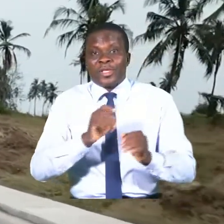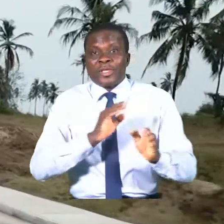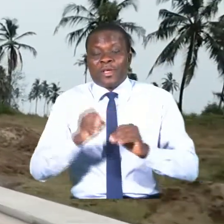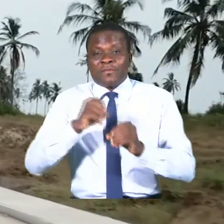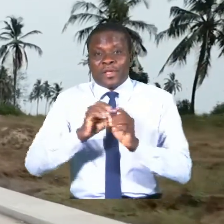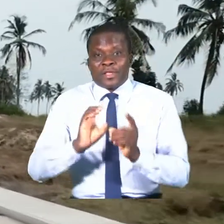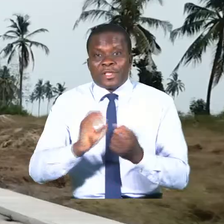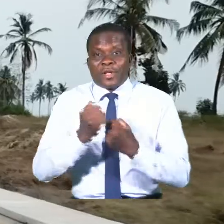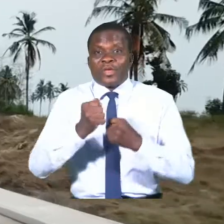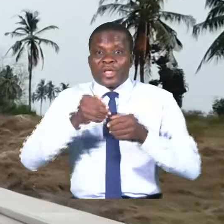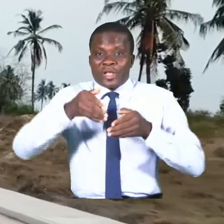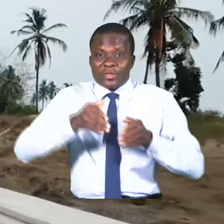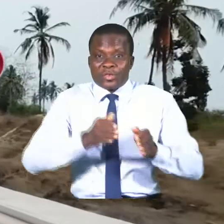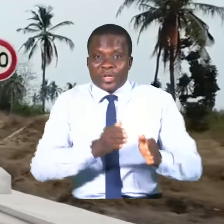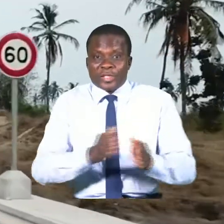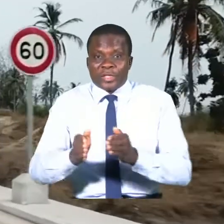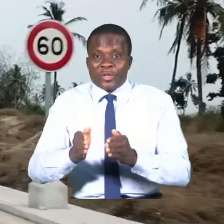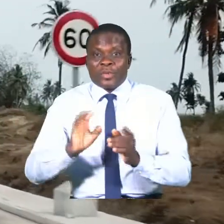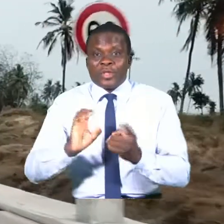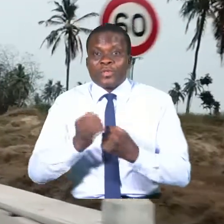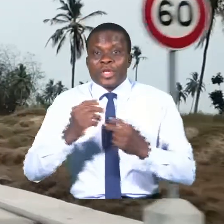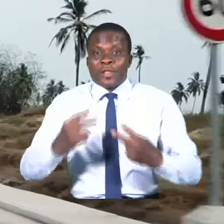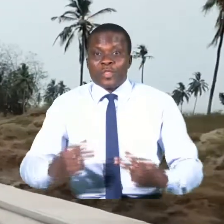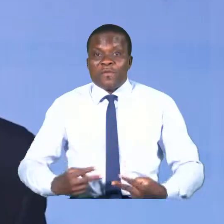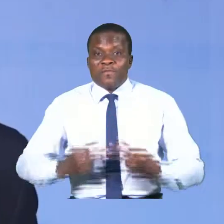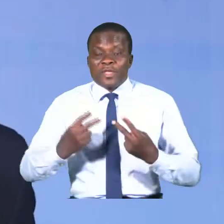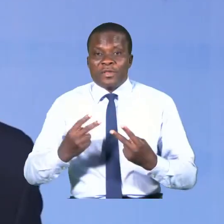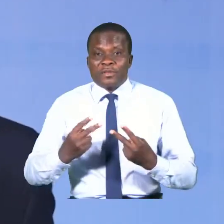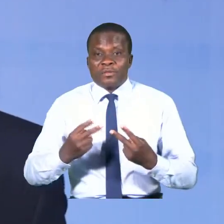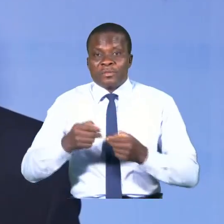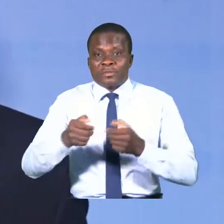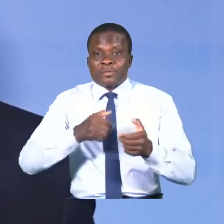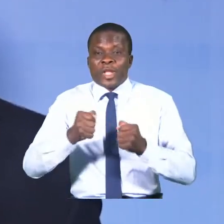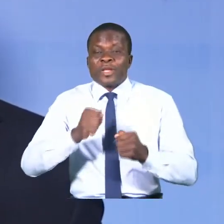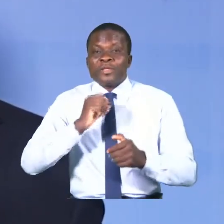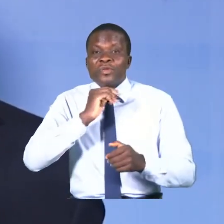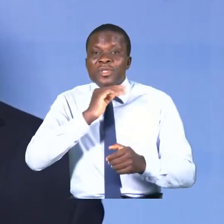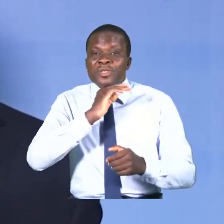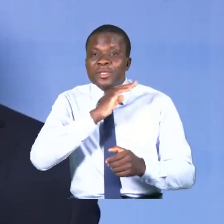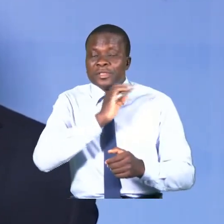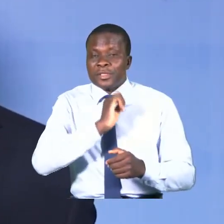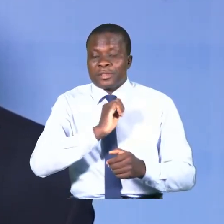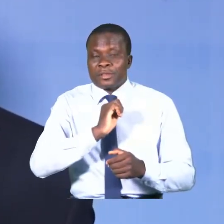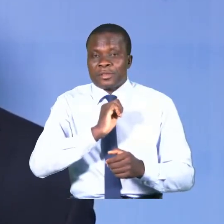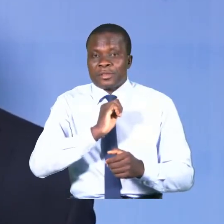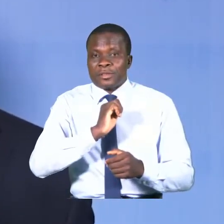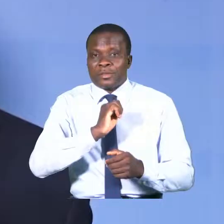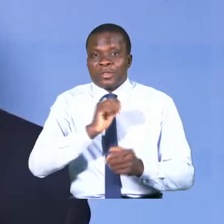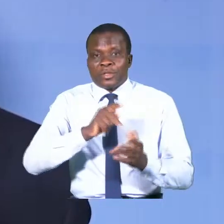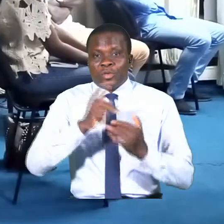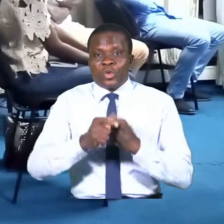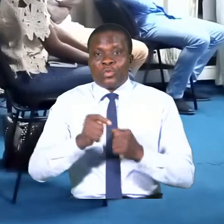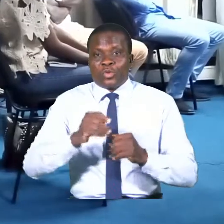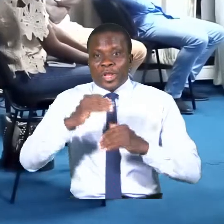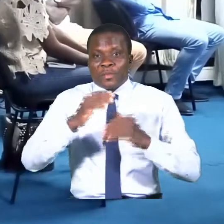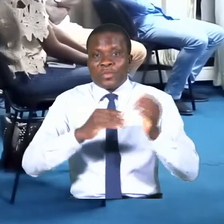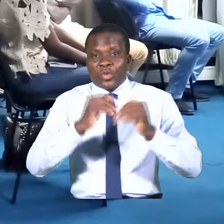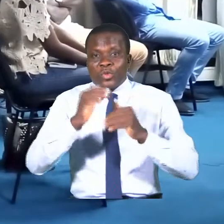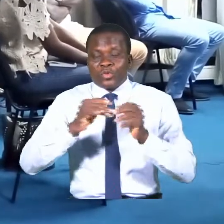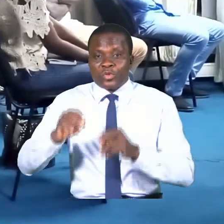de l'assainissement du cadre de vie, la gestion des déchets, le programme d'asphaltage,